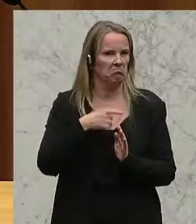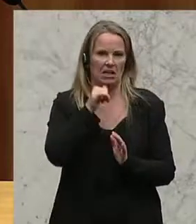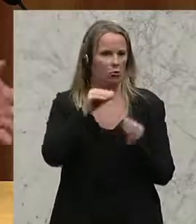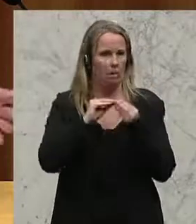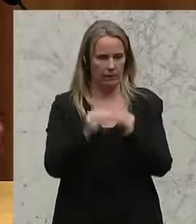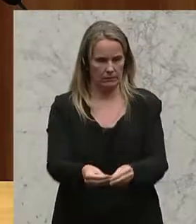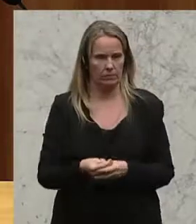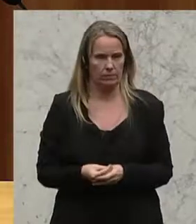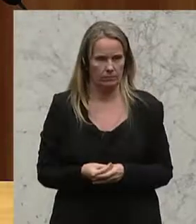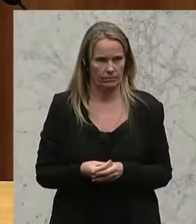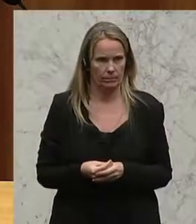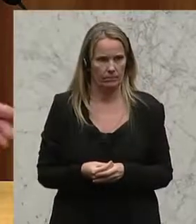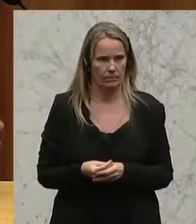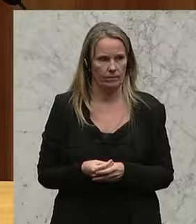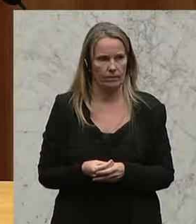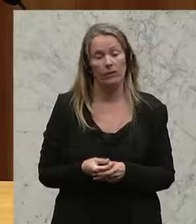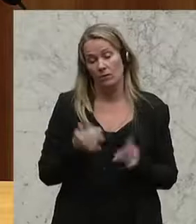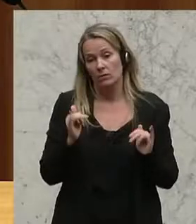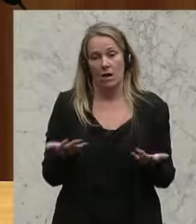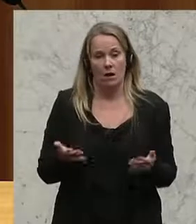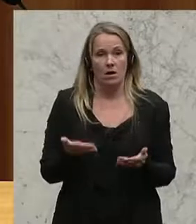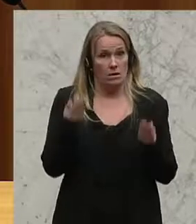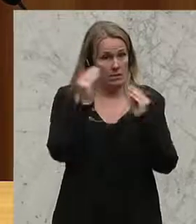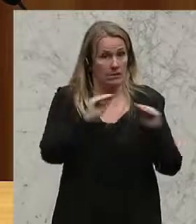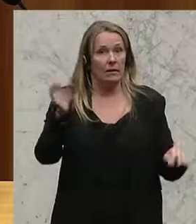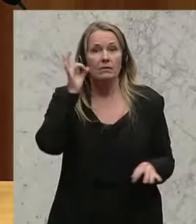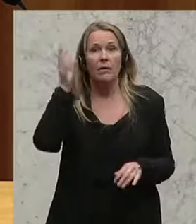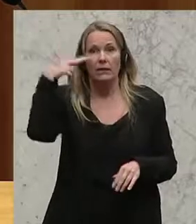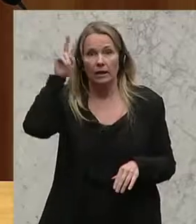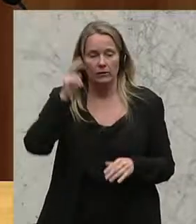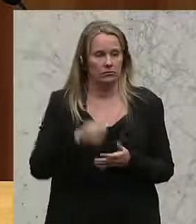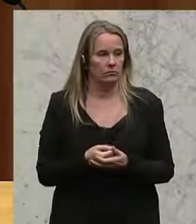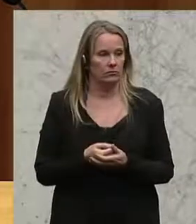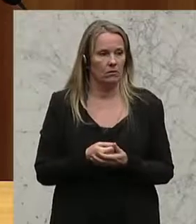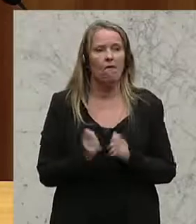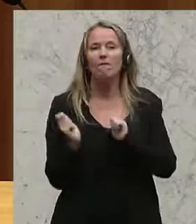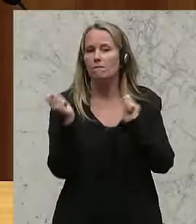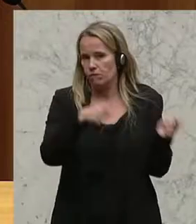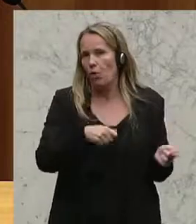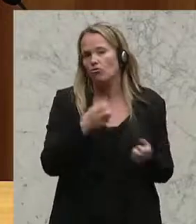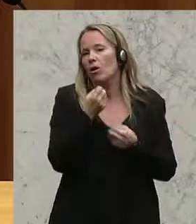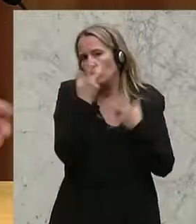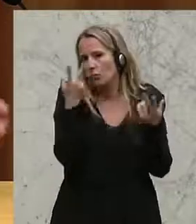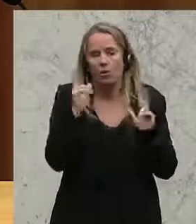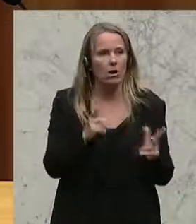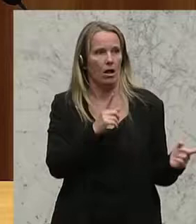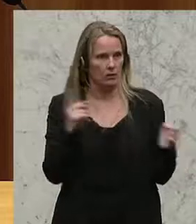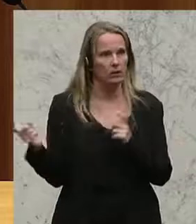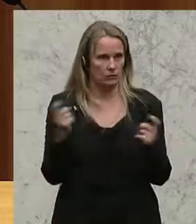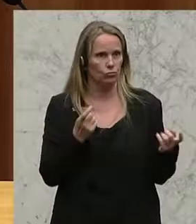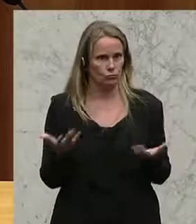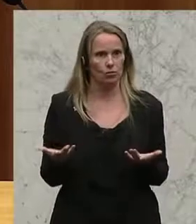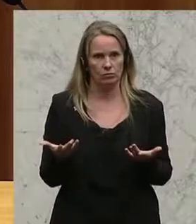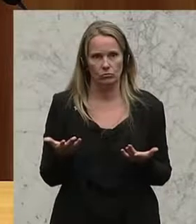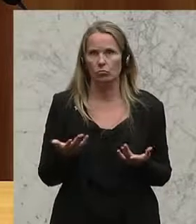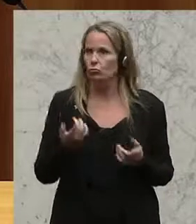zugeschickt. Ja, meine sehr geehrten Damen und Herren, der Vorschlag ist natürlich diskutabel und